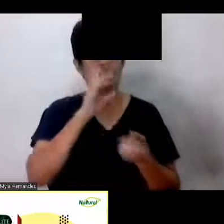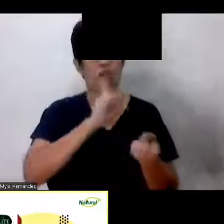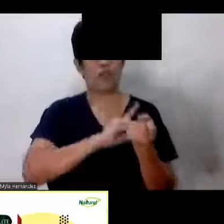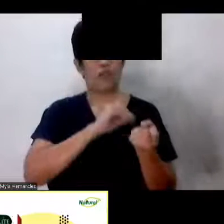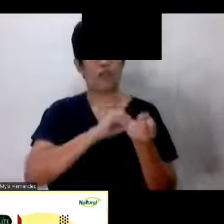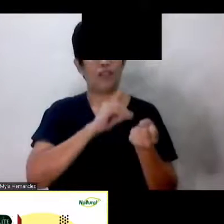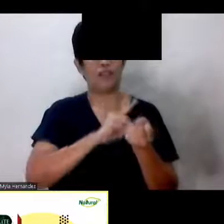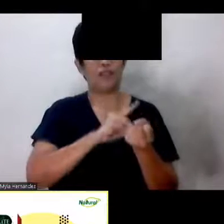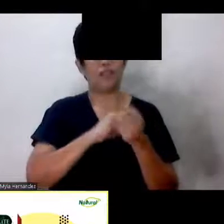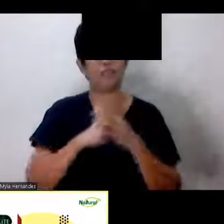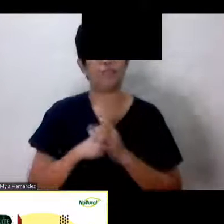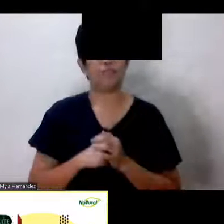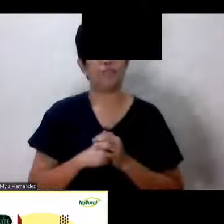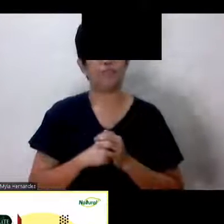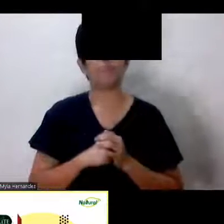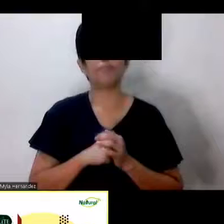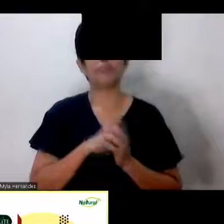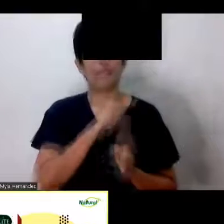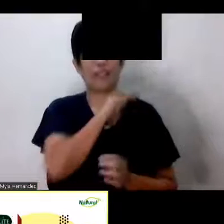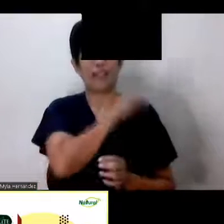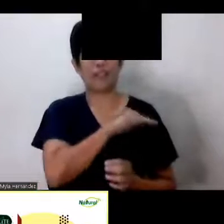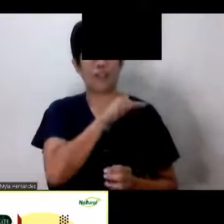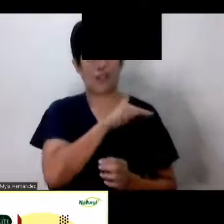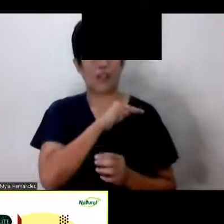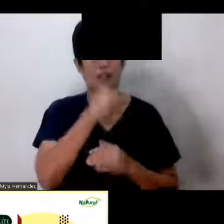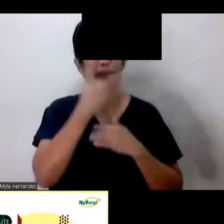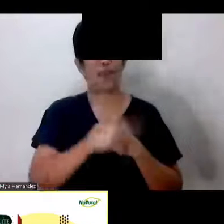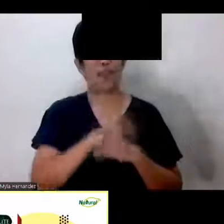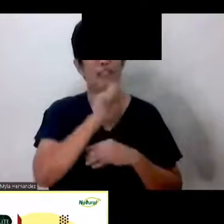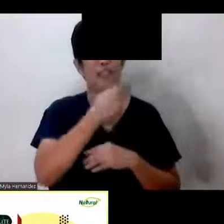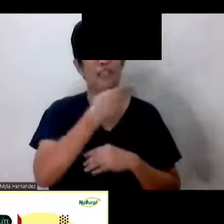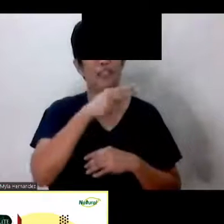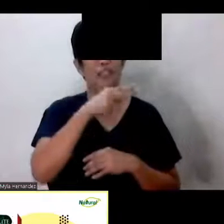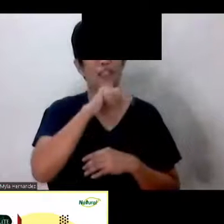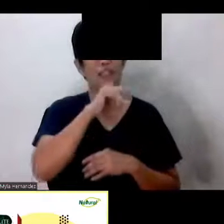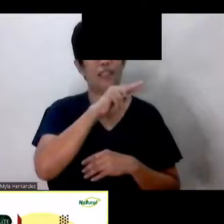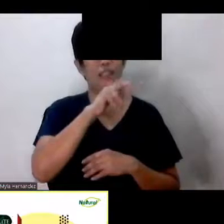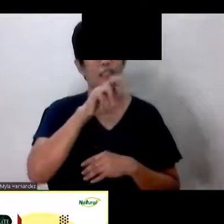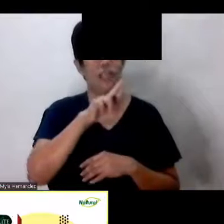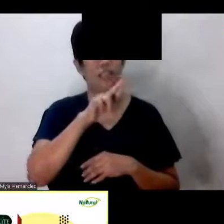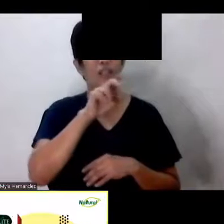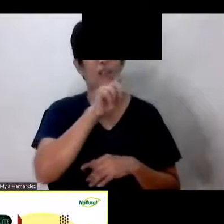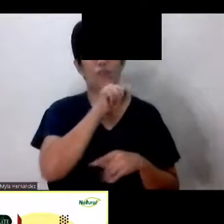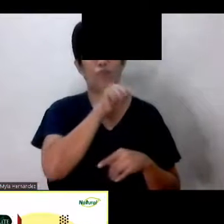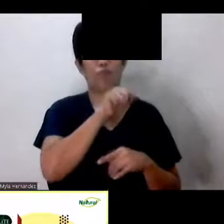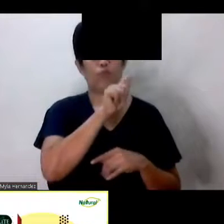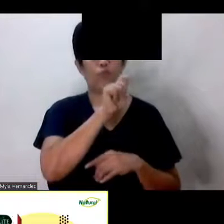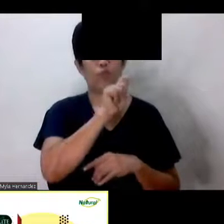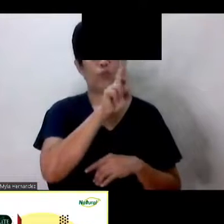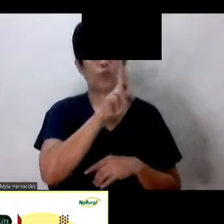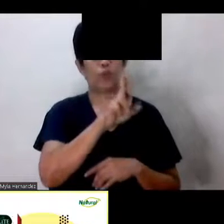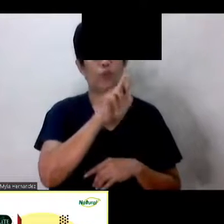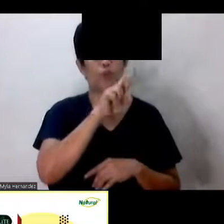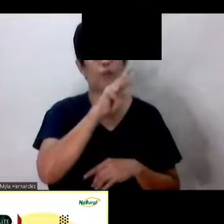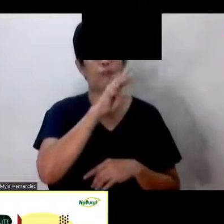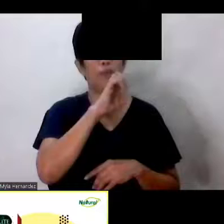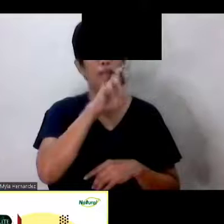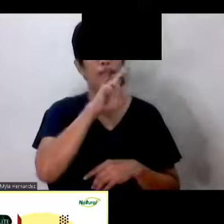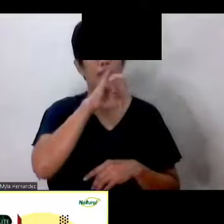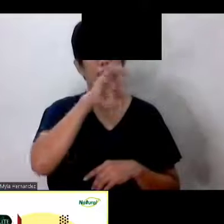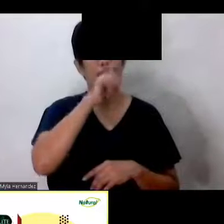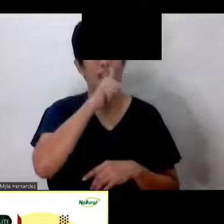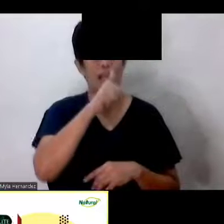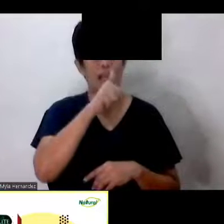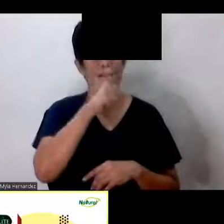So Natural na blood thinner ang turmerica Plus Dahil ito ay mataas sa antioxidant So